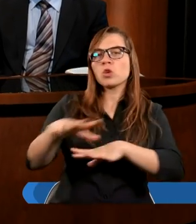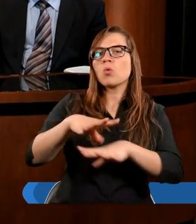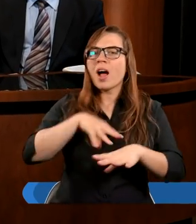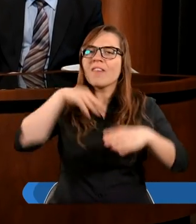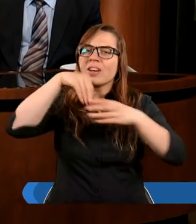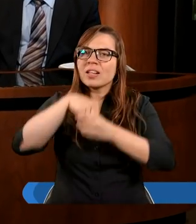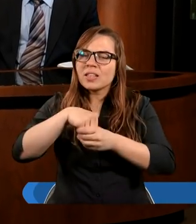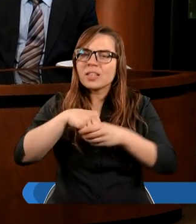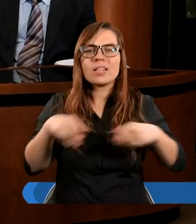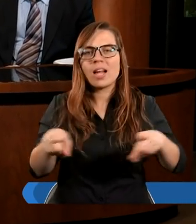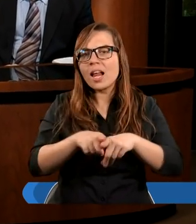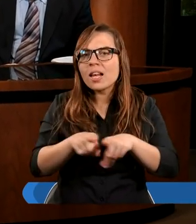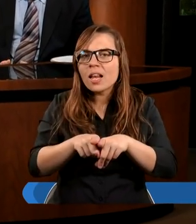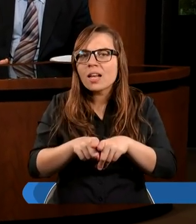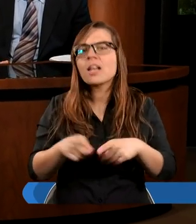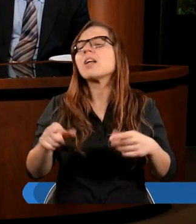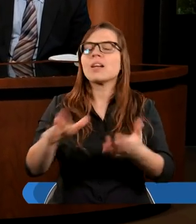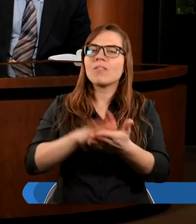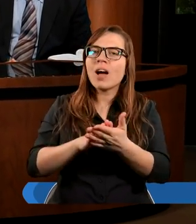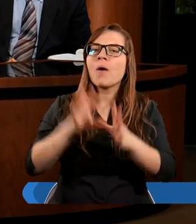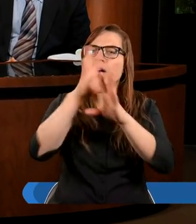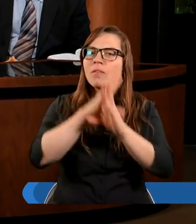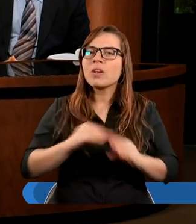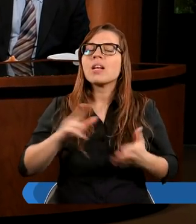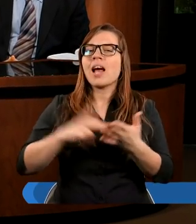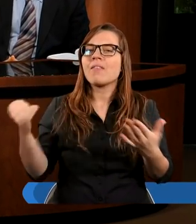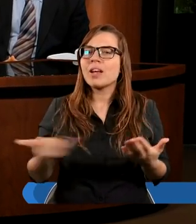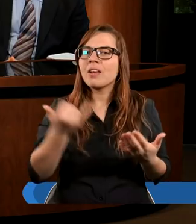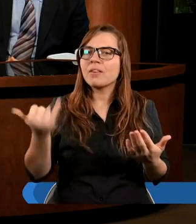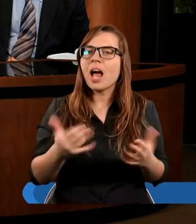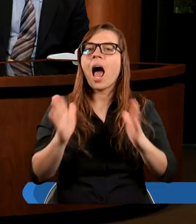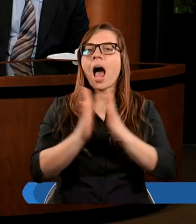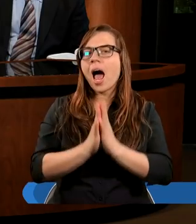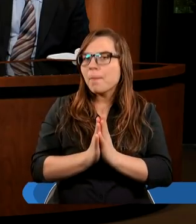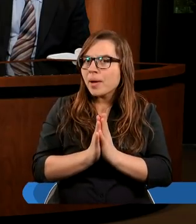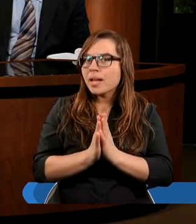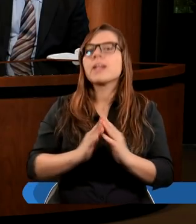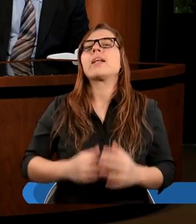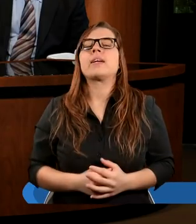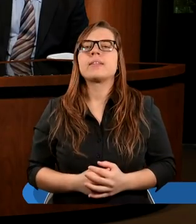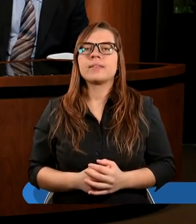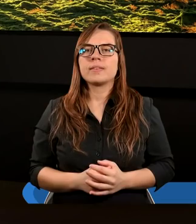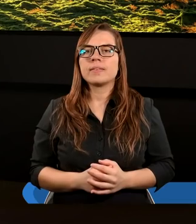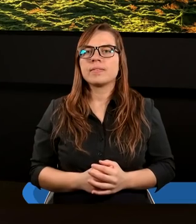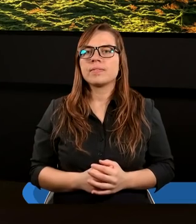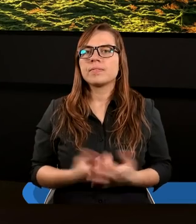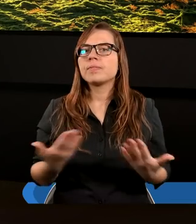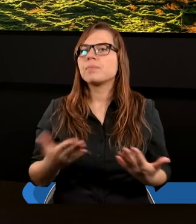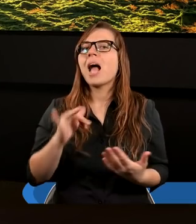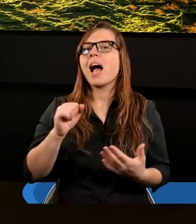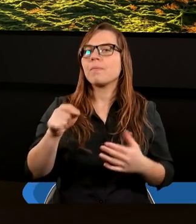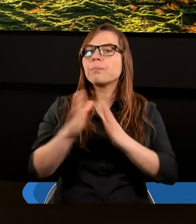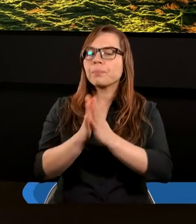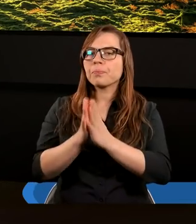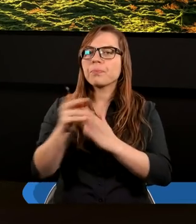Świętego podczas tego studium. No to wiadomo, chwała o Ciebie, wielbiamy na wieki. Amen. Amen. Asiu, proszę,